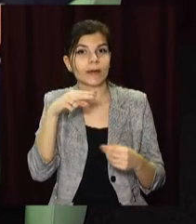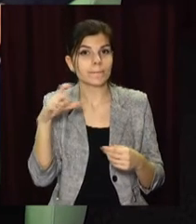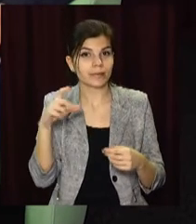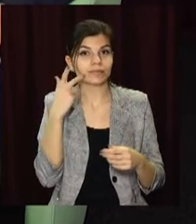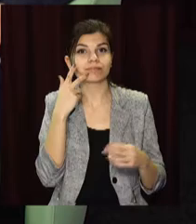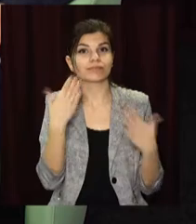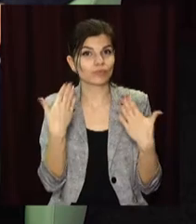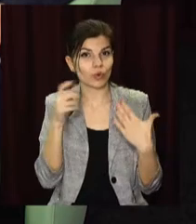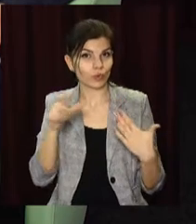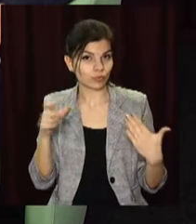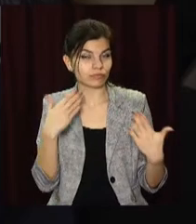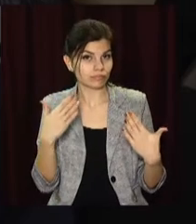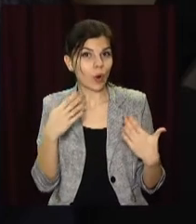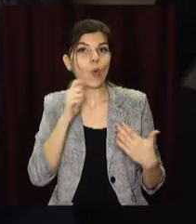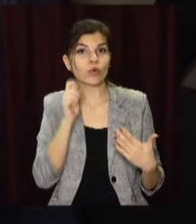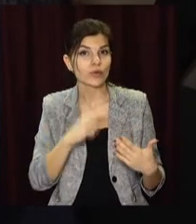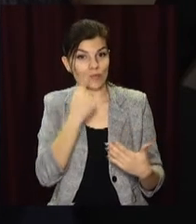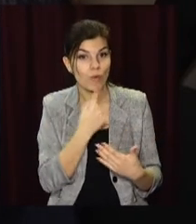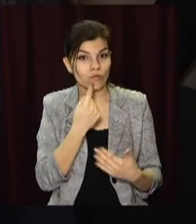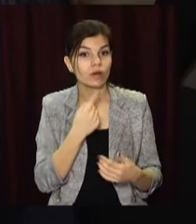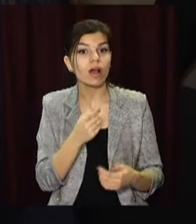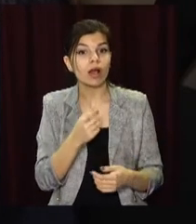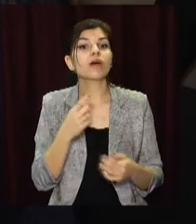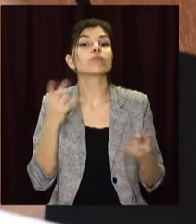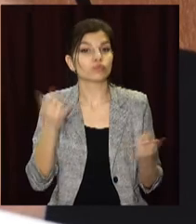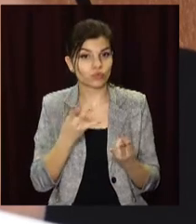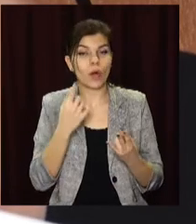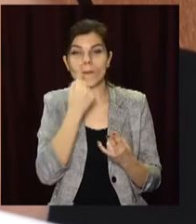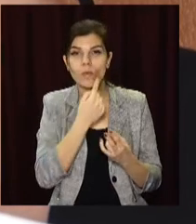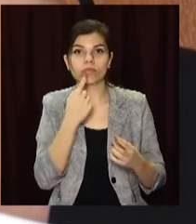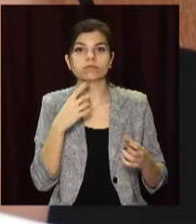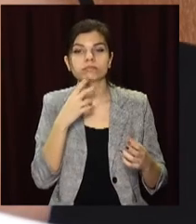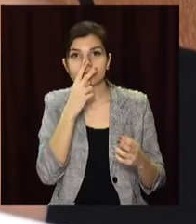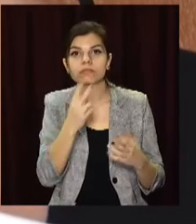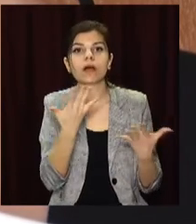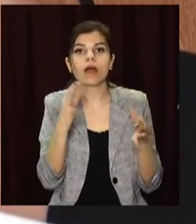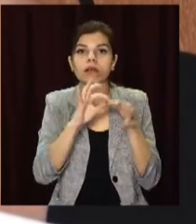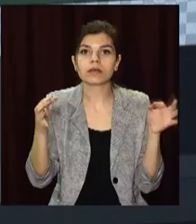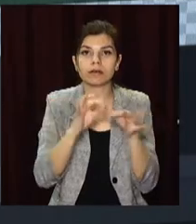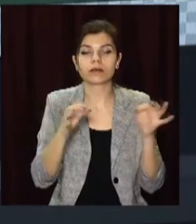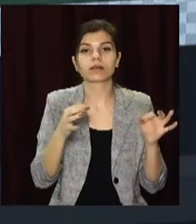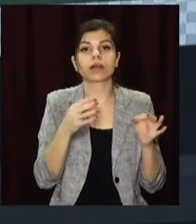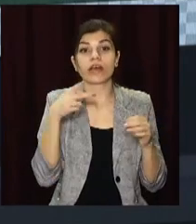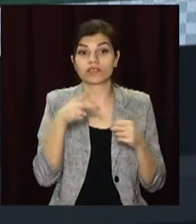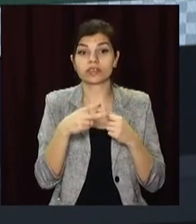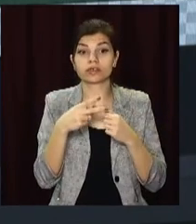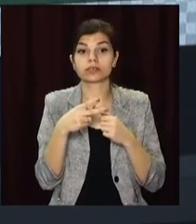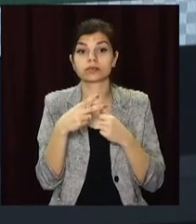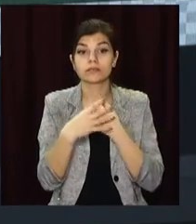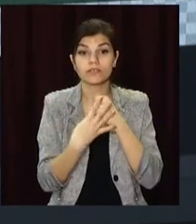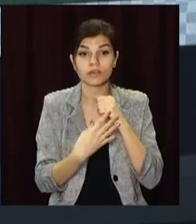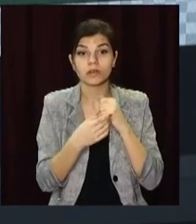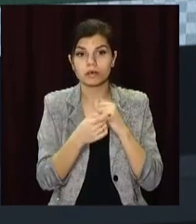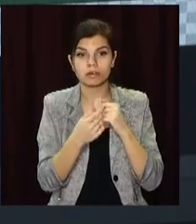спілкується з гостями українською. Каже, мусить слідкувати за мовними трендами. Тож у 2019-му в етері з'явилися